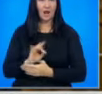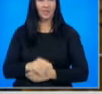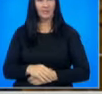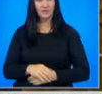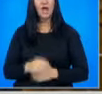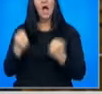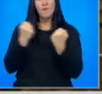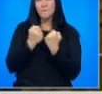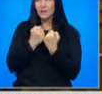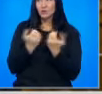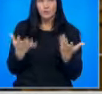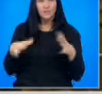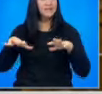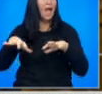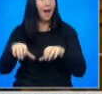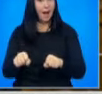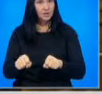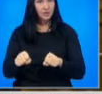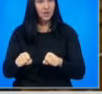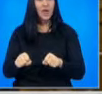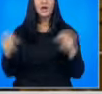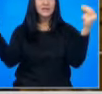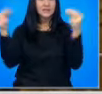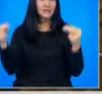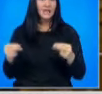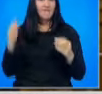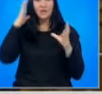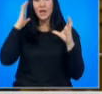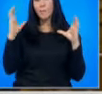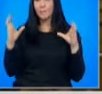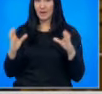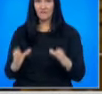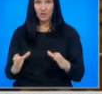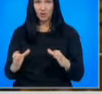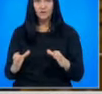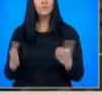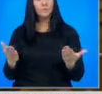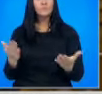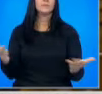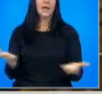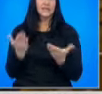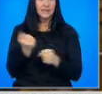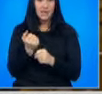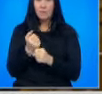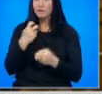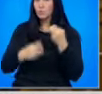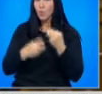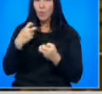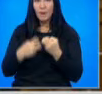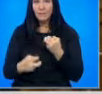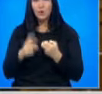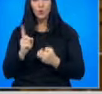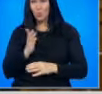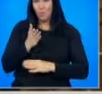Вместо да се ангажира с съставяне на правителство, да се занимава с проблемите, които